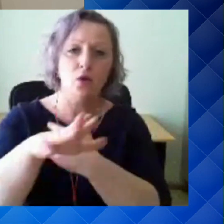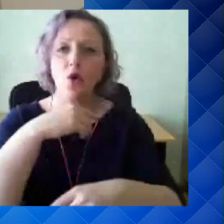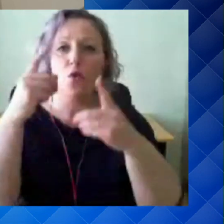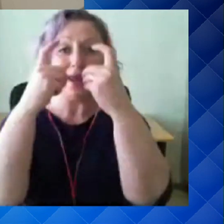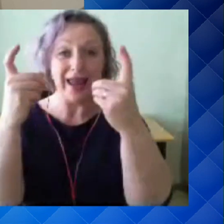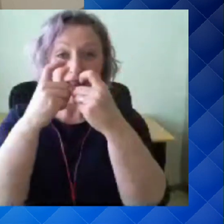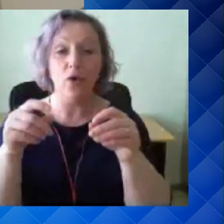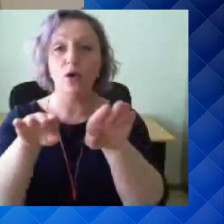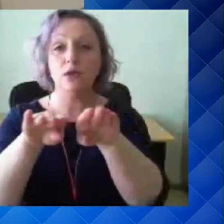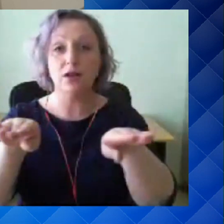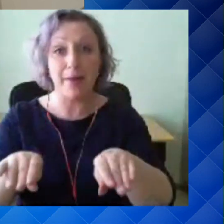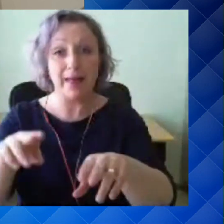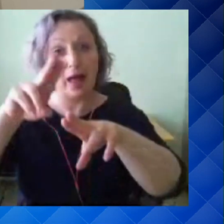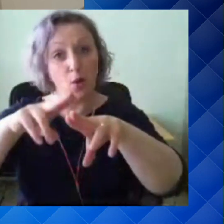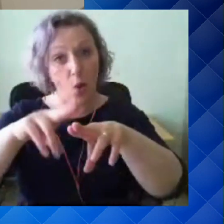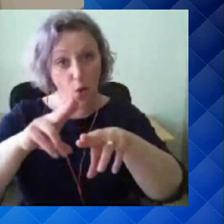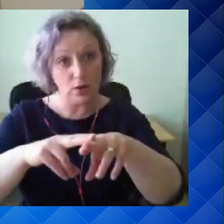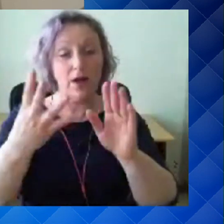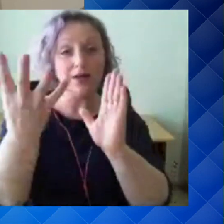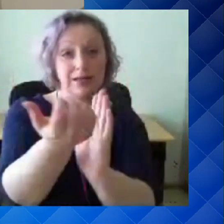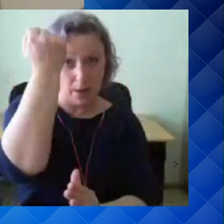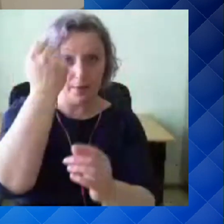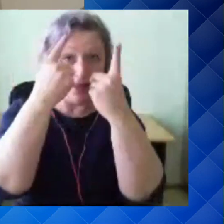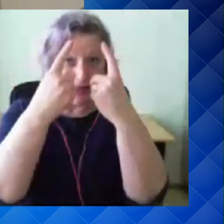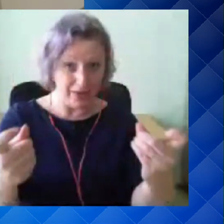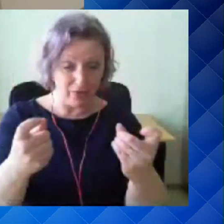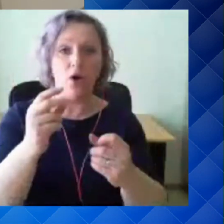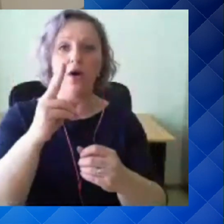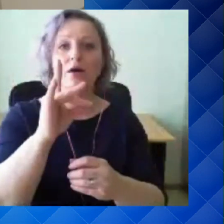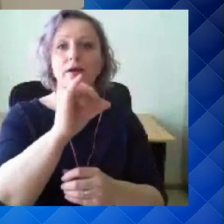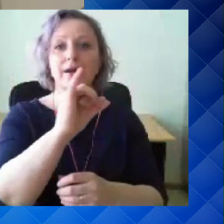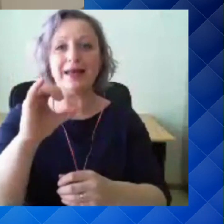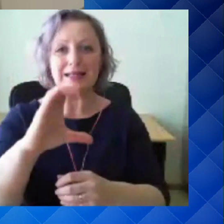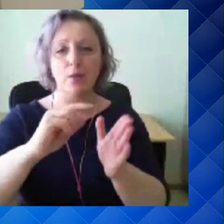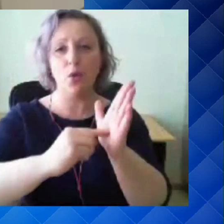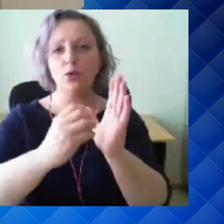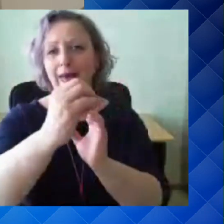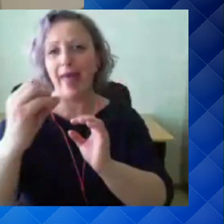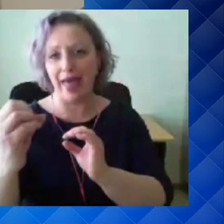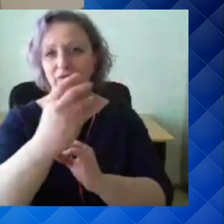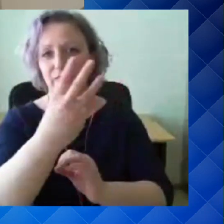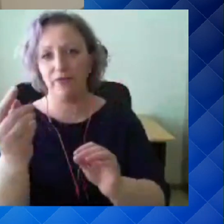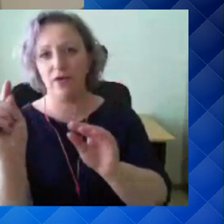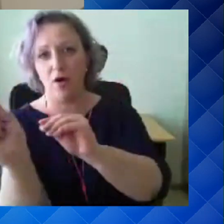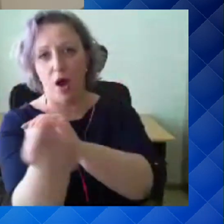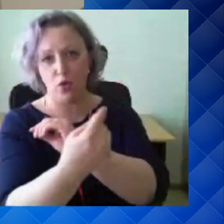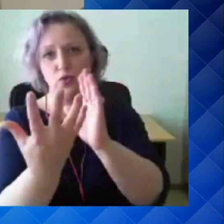kohta on täpselt kättesaadav seal kriis.ee lehel. Ja valges raamatus on ka olemas